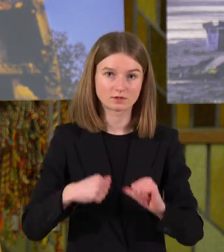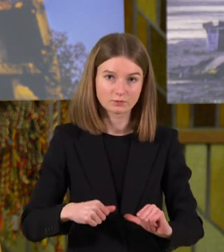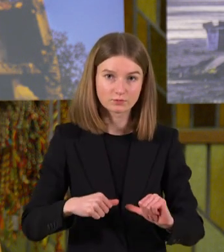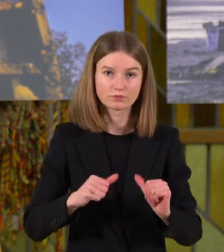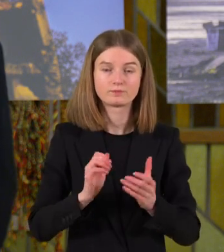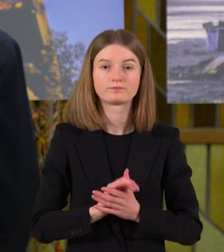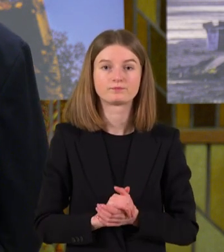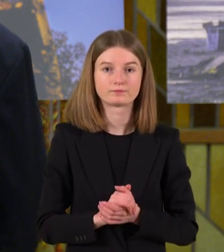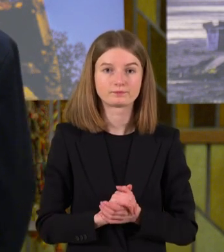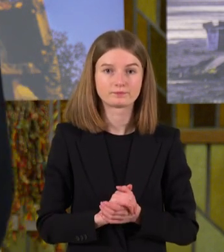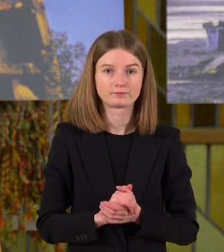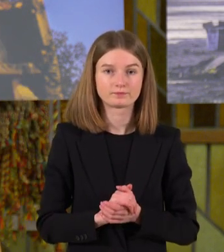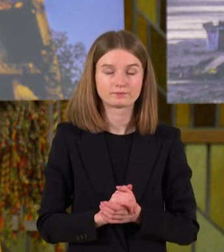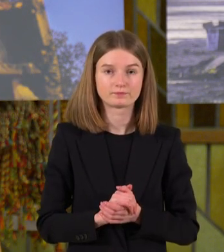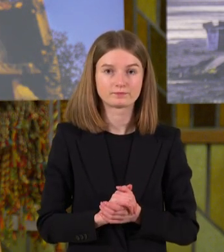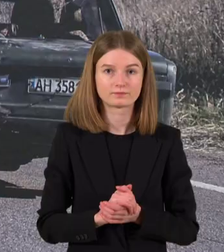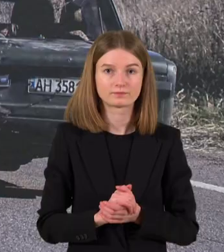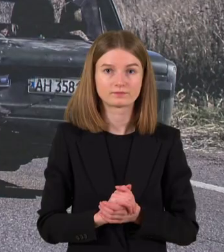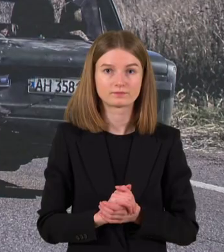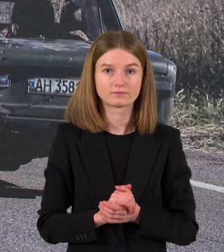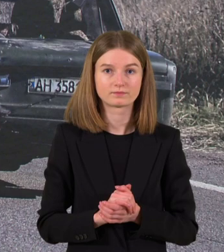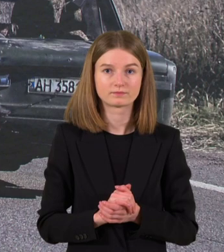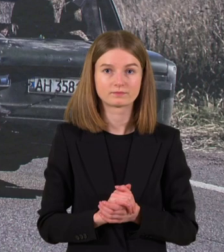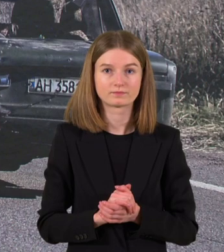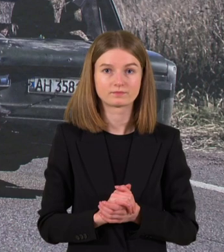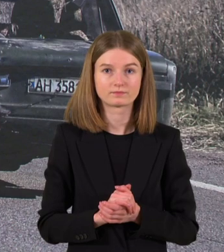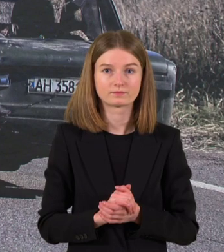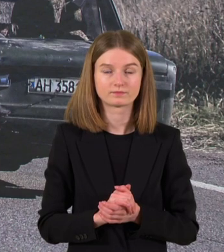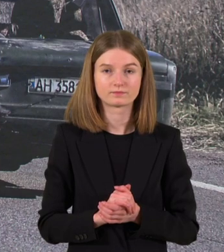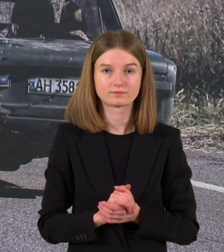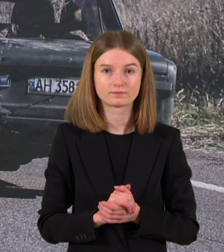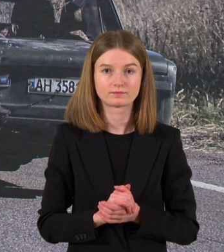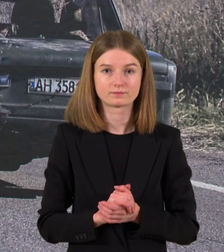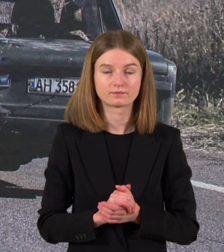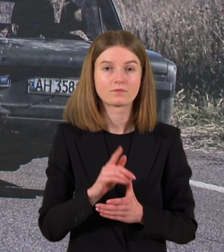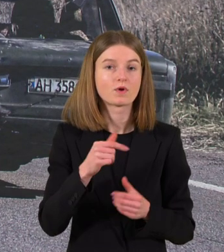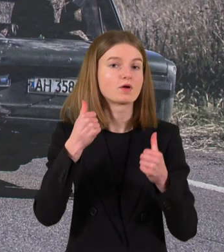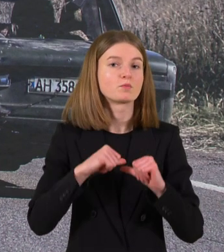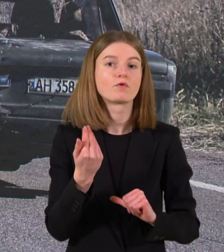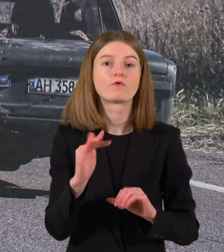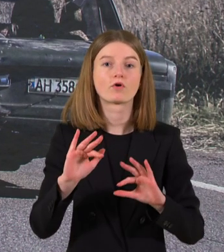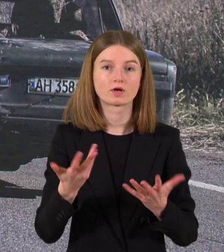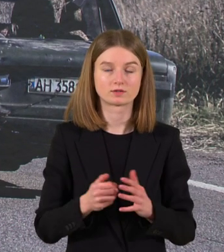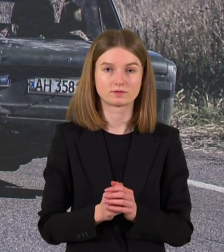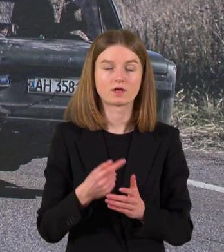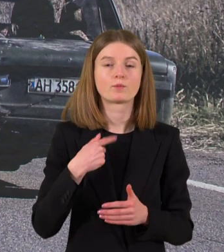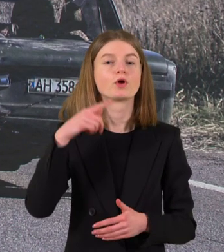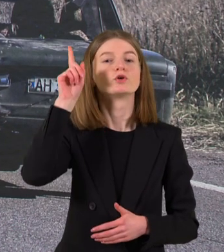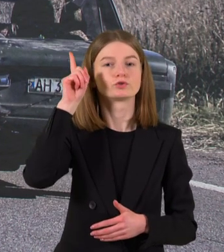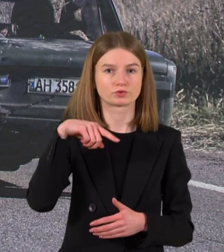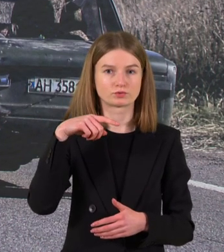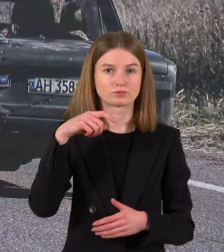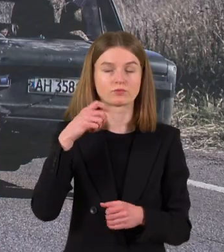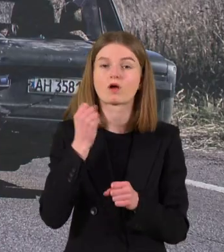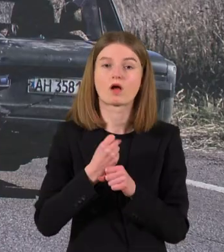Ale spokyno, tai reiškia tai, kad mes žinome,